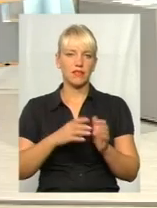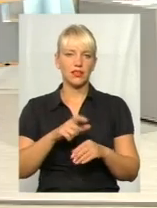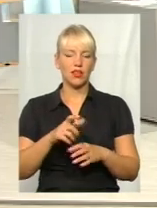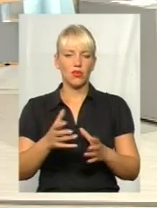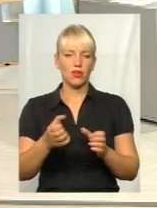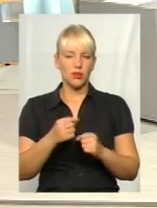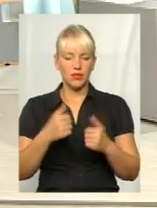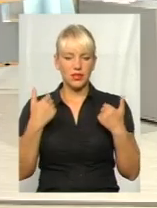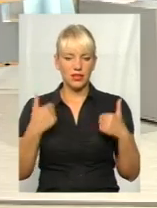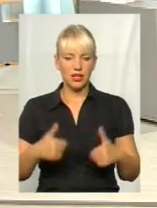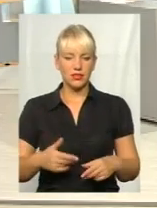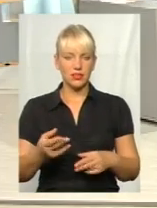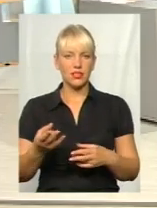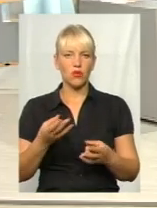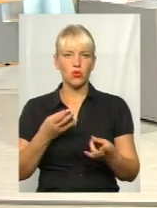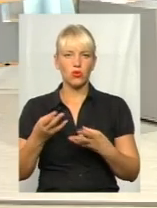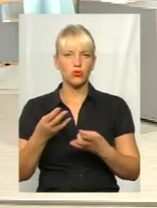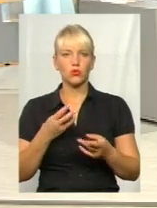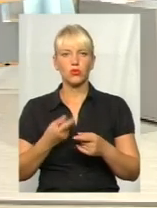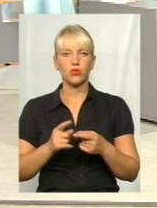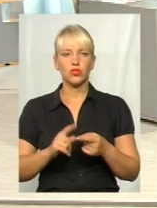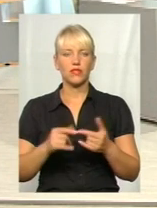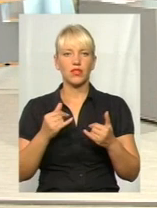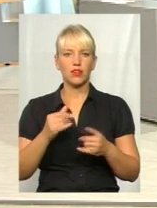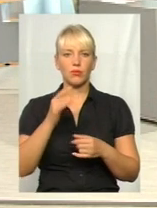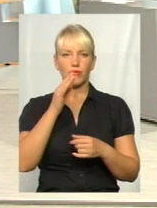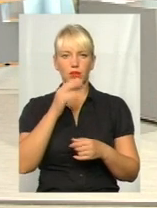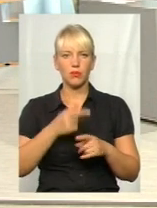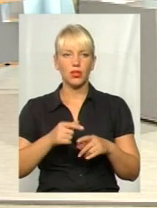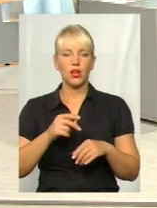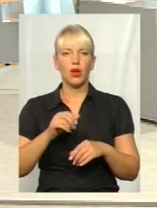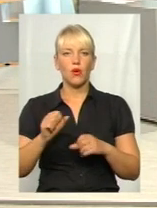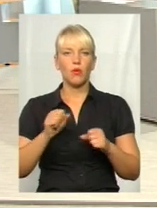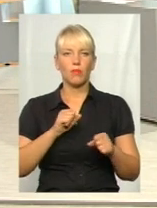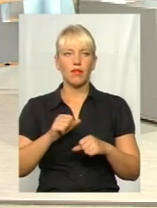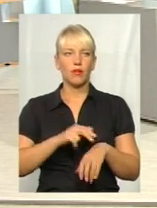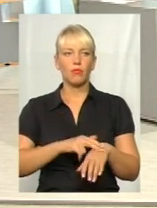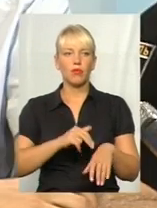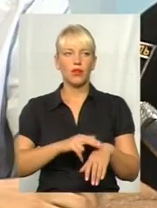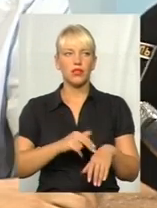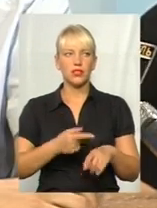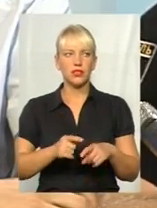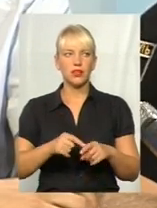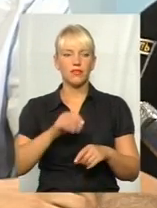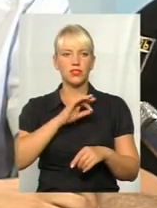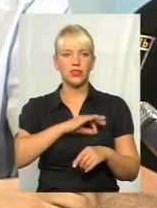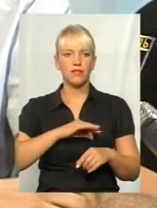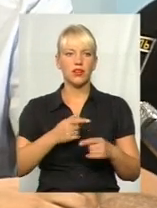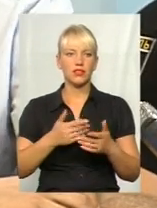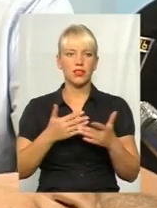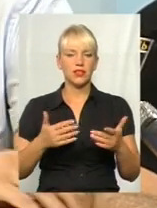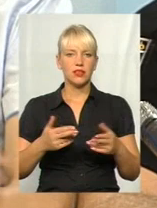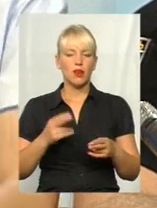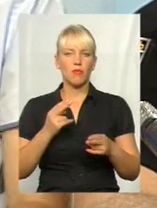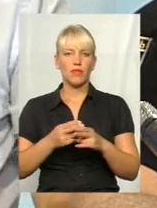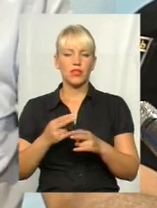Даного приводу управління патрульної поліції в місті Хмельницькому департаменту патрульної поліції вживається ряд профілактичних